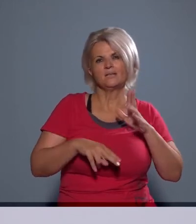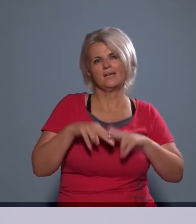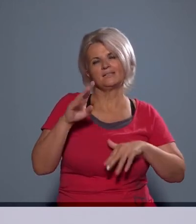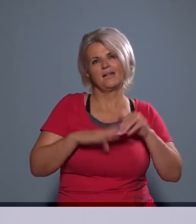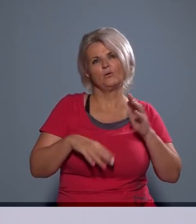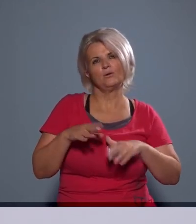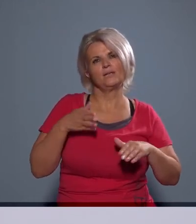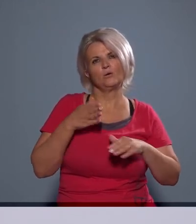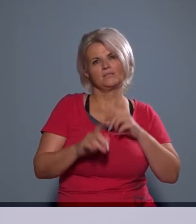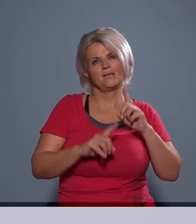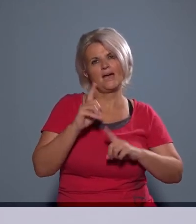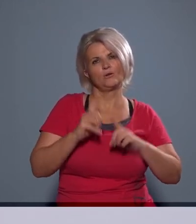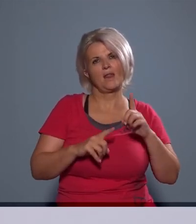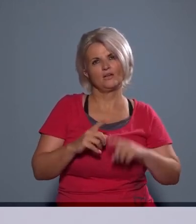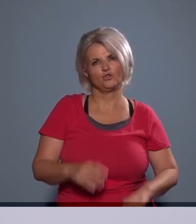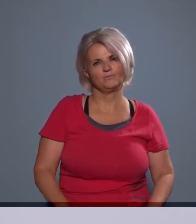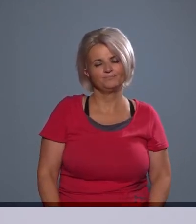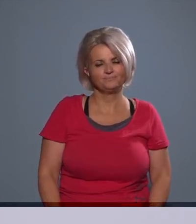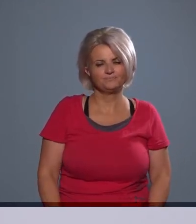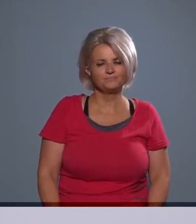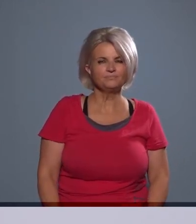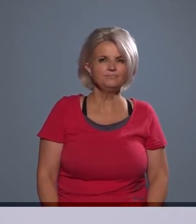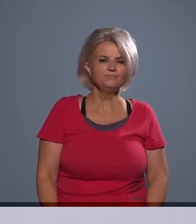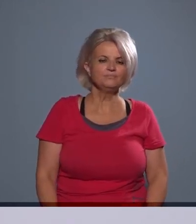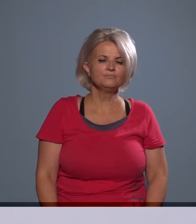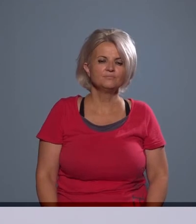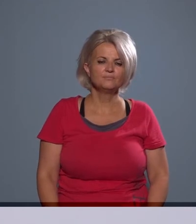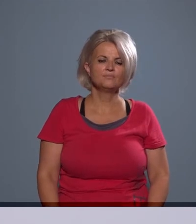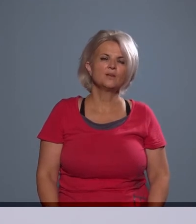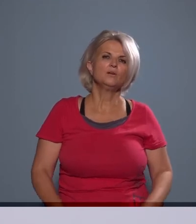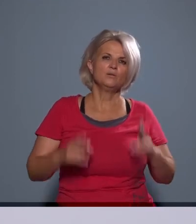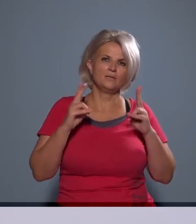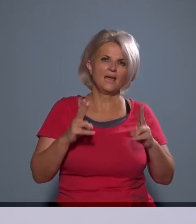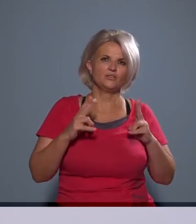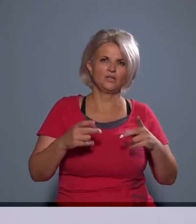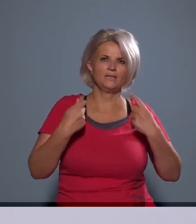megjelenjenek ahhoz, hogy bármely építési beruházást el lehessen végezni,